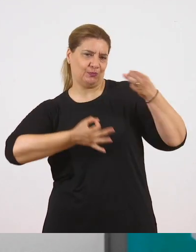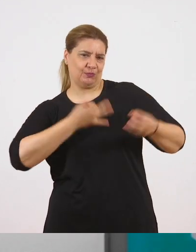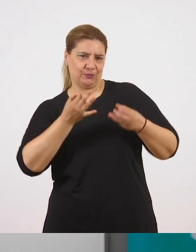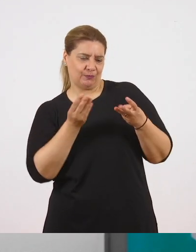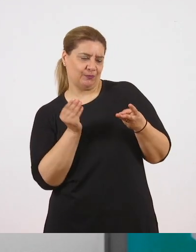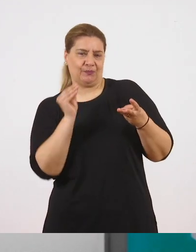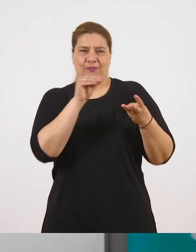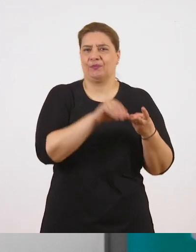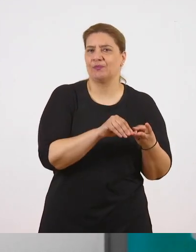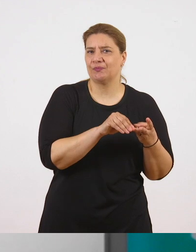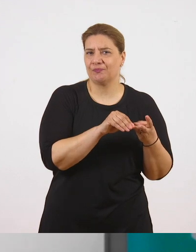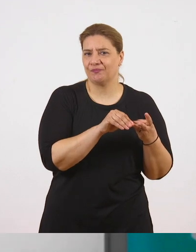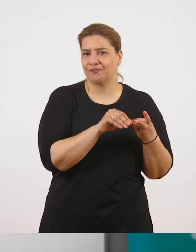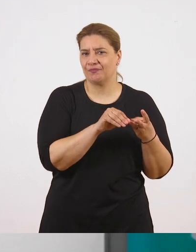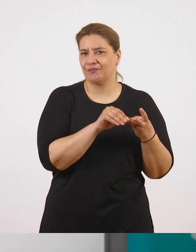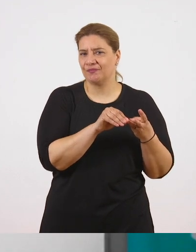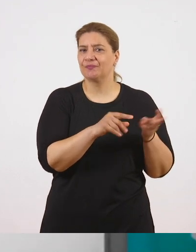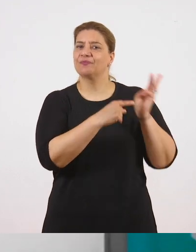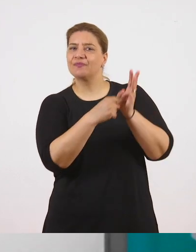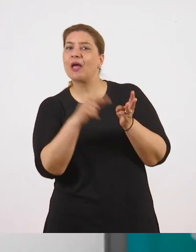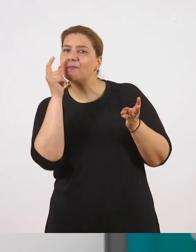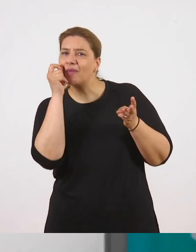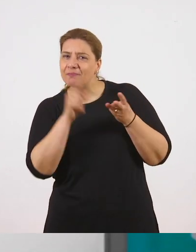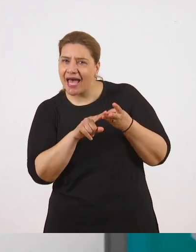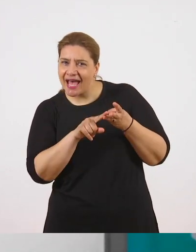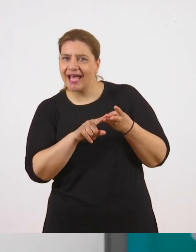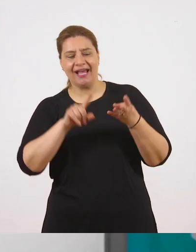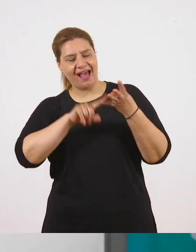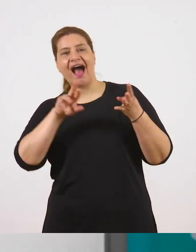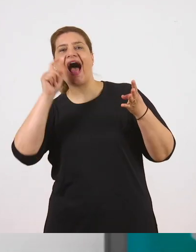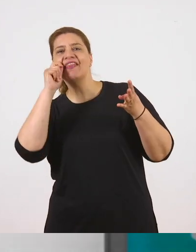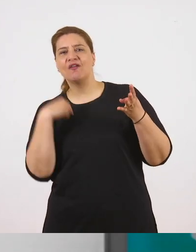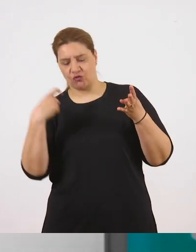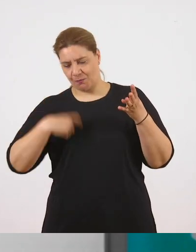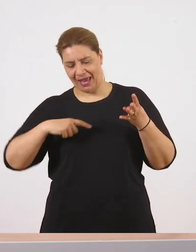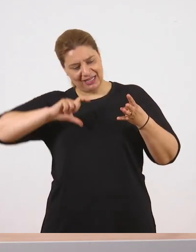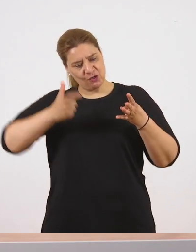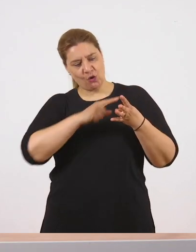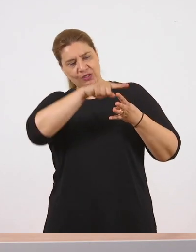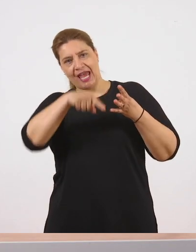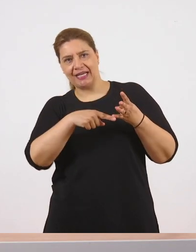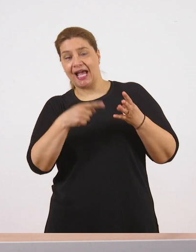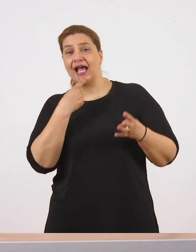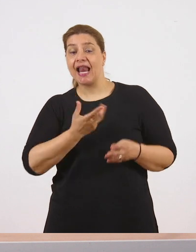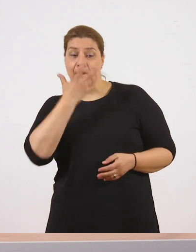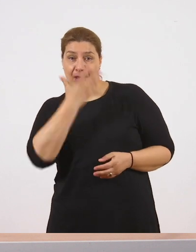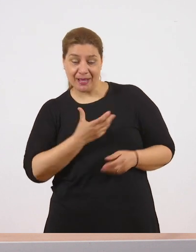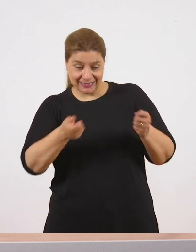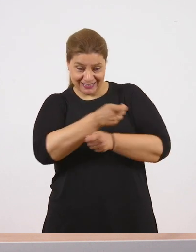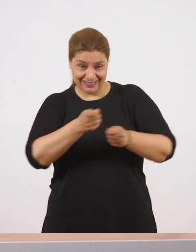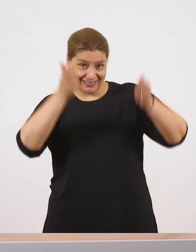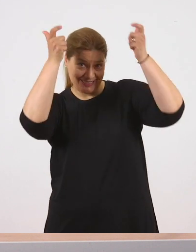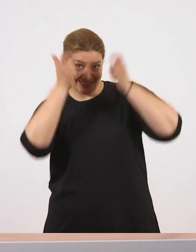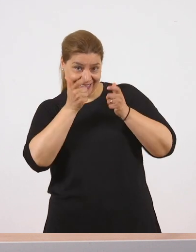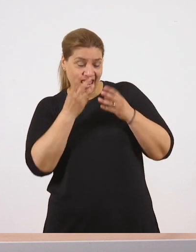για να μας παρουσιάσει τα παιδιά, τα μέλη της οικογένειας. Λέει λοιπόν ότι ο ιερέας που πάντρεψε τους γονείς